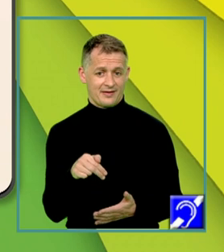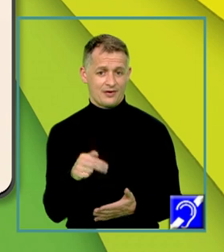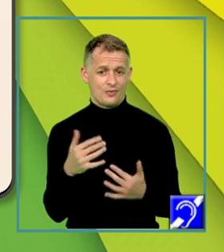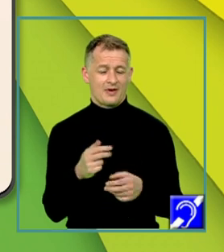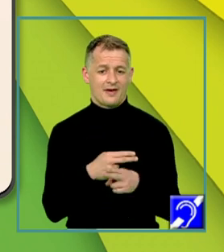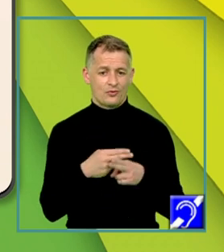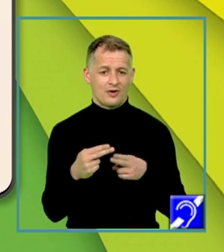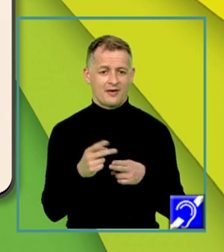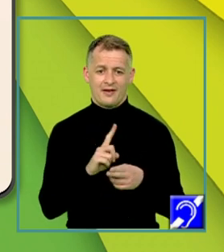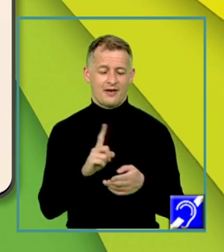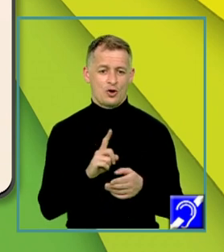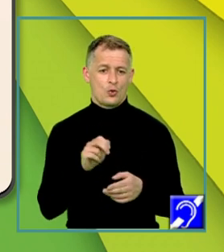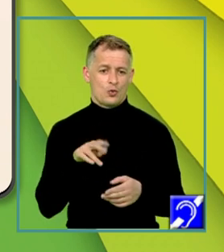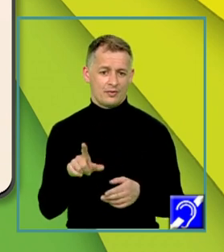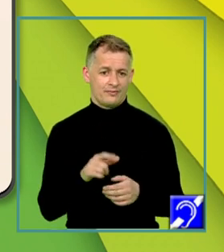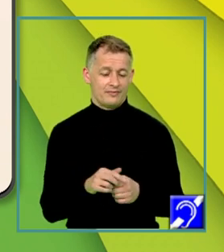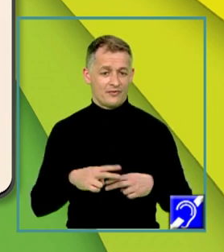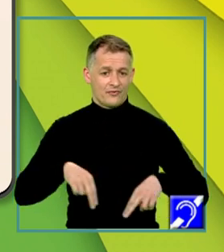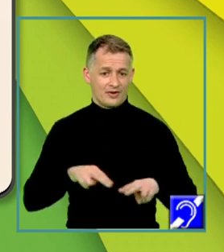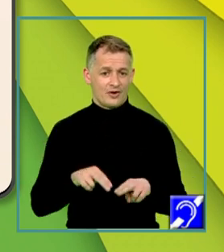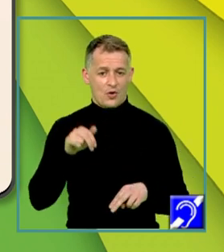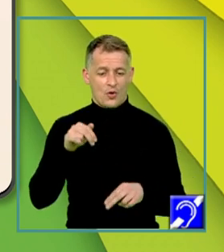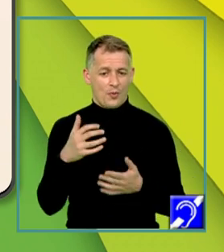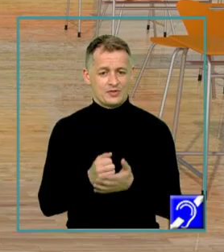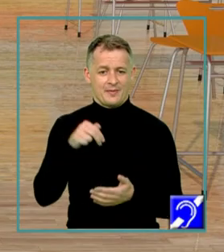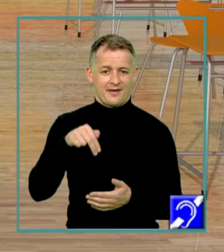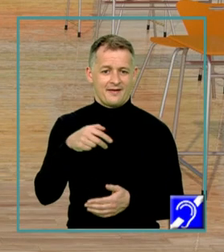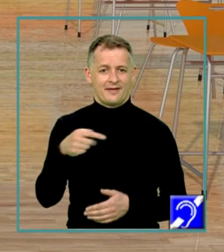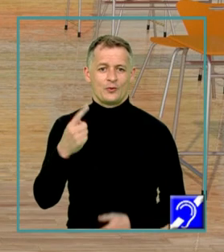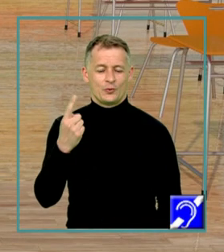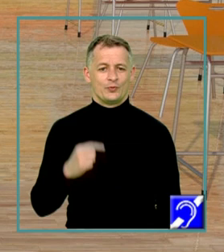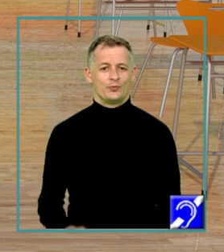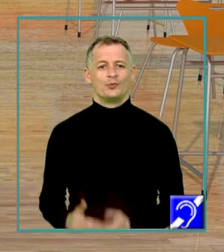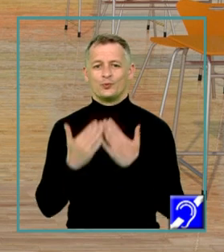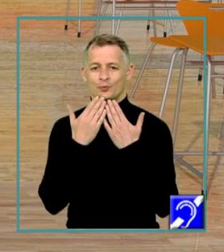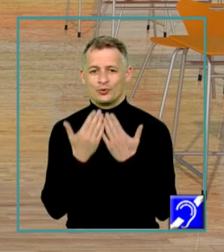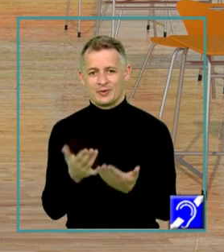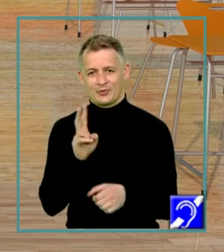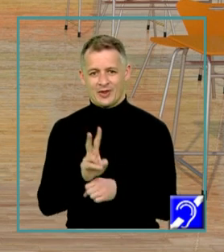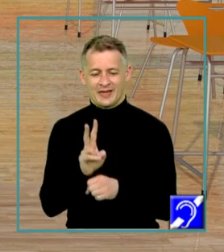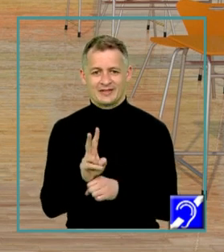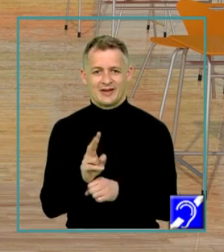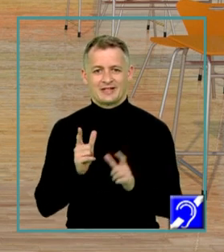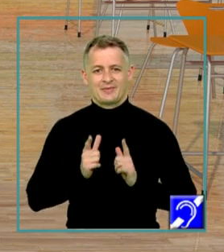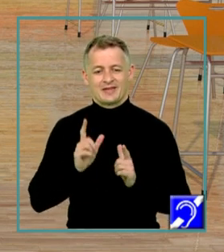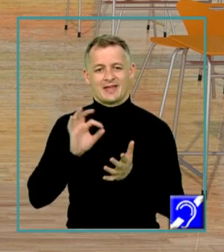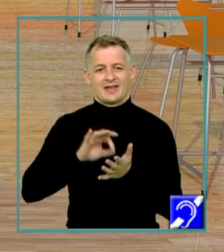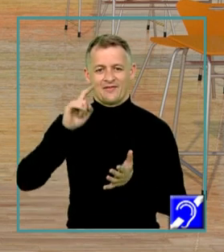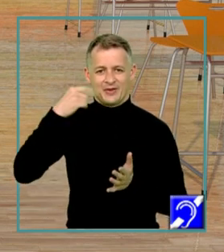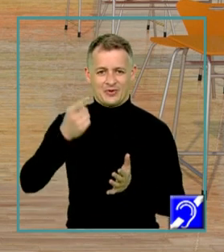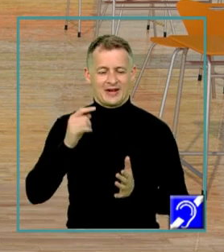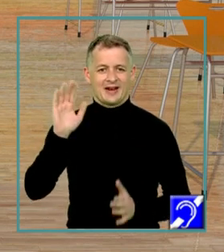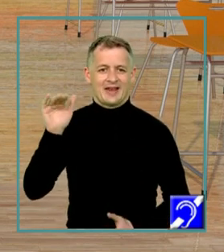obținem în final Ien egal cu 1. Vă mulțumesc pentru atenție și vă aștept și data viitoare.